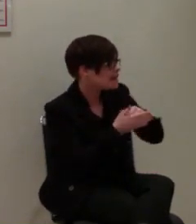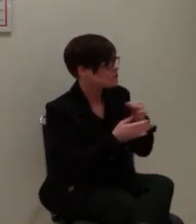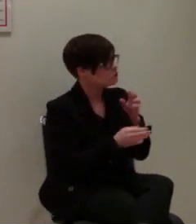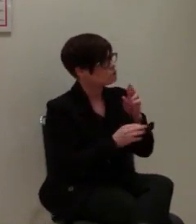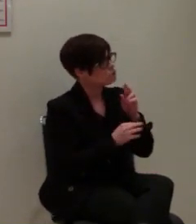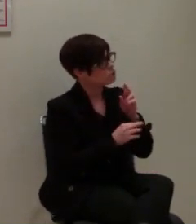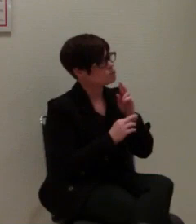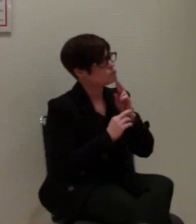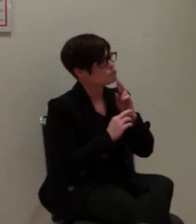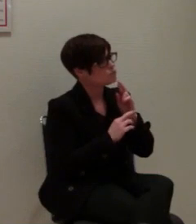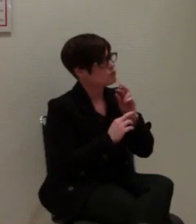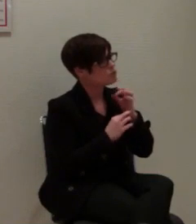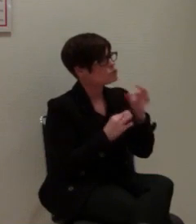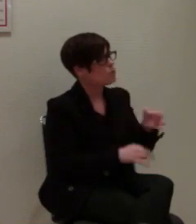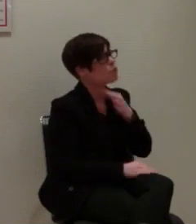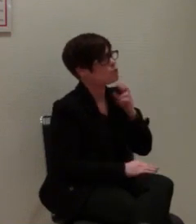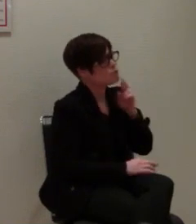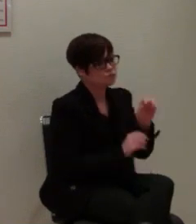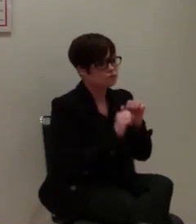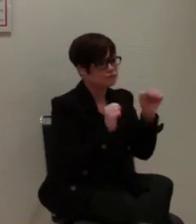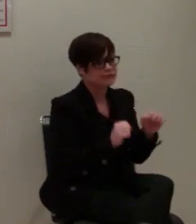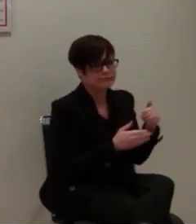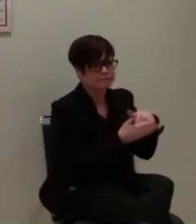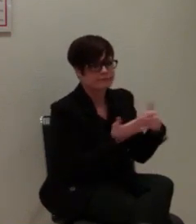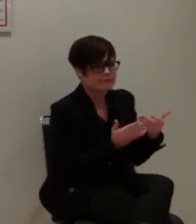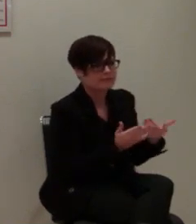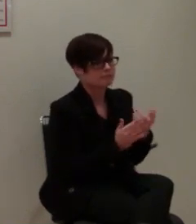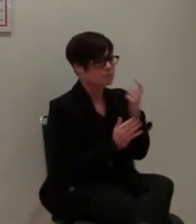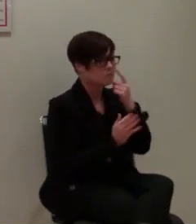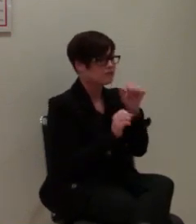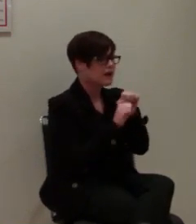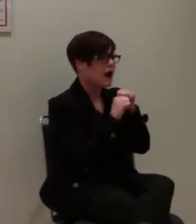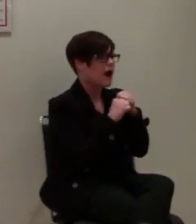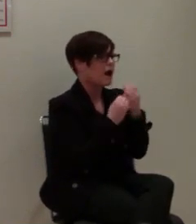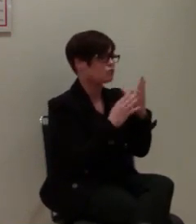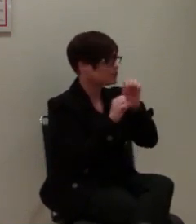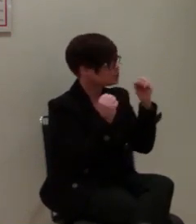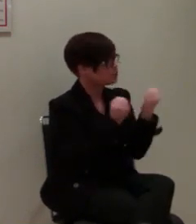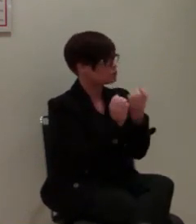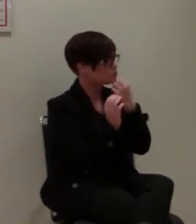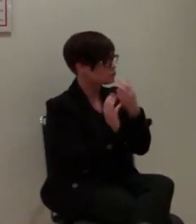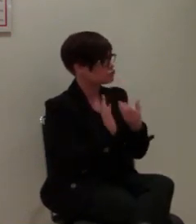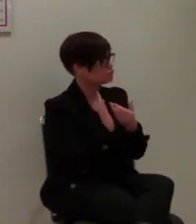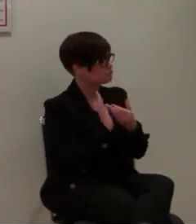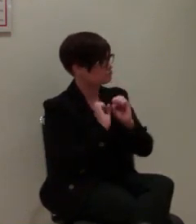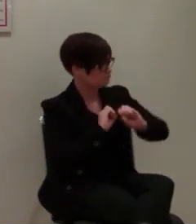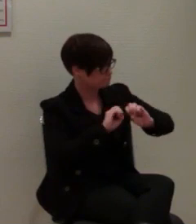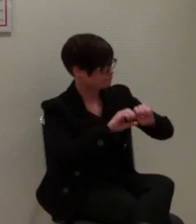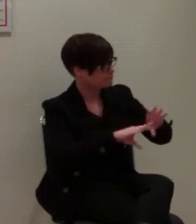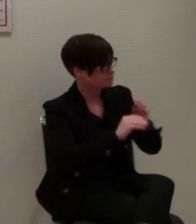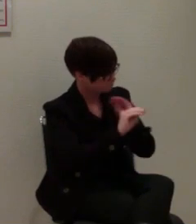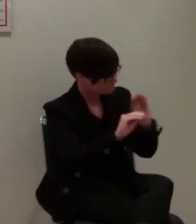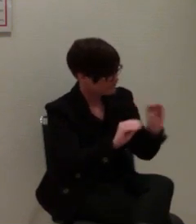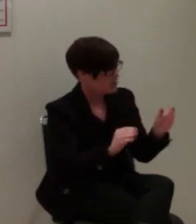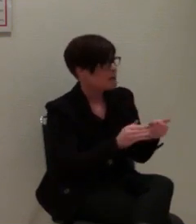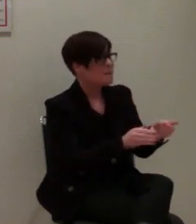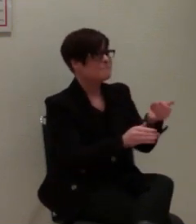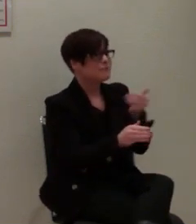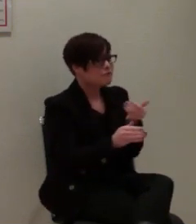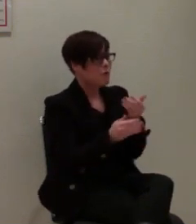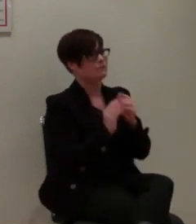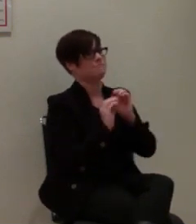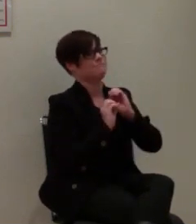Ihnen noch ein bisschen was dazu erzählen, wie weit der Stand der Dinge an der Stelle ist. Doch bevor ich auf dieses Thema